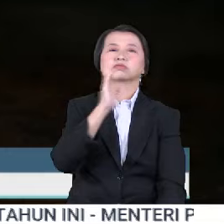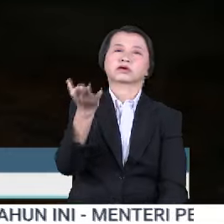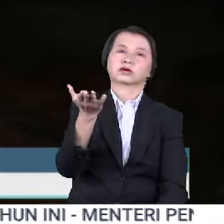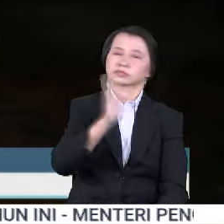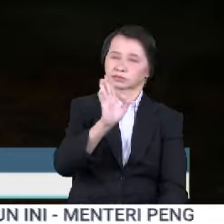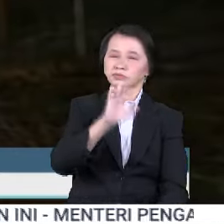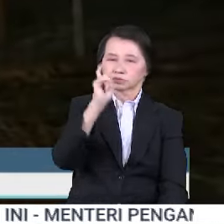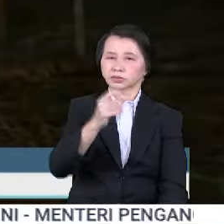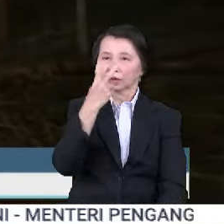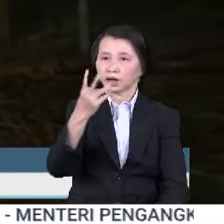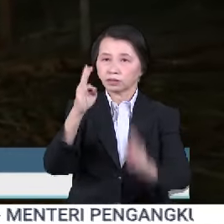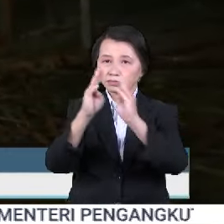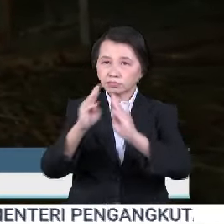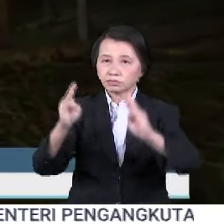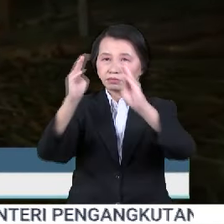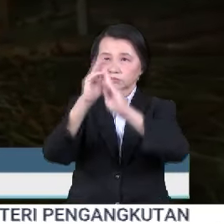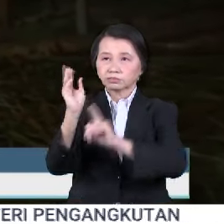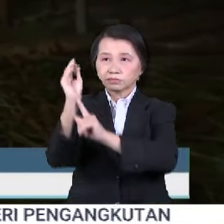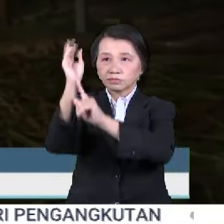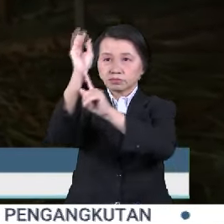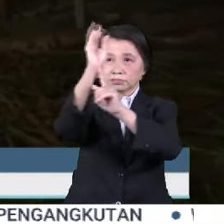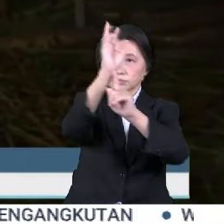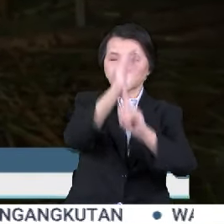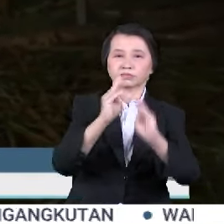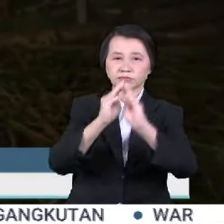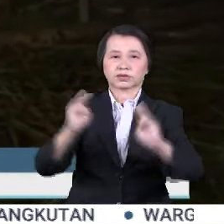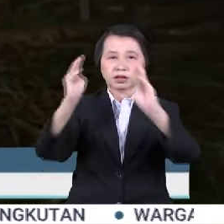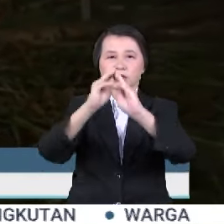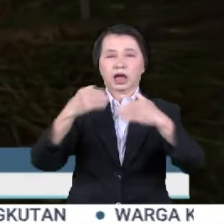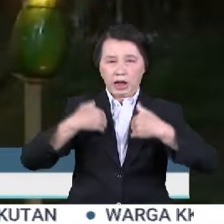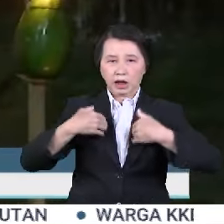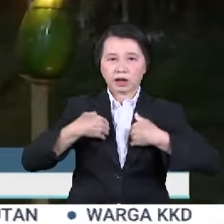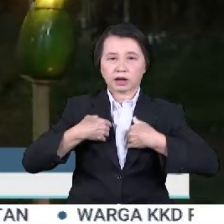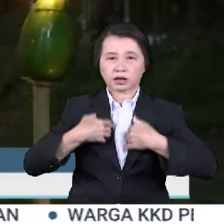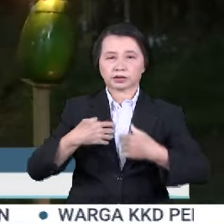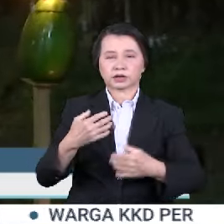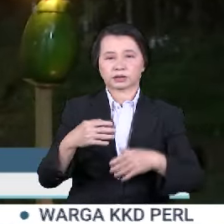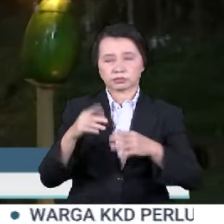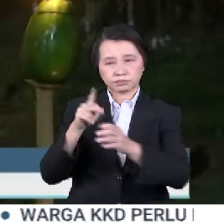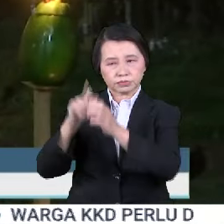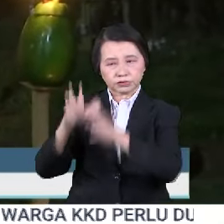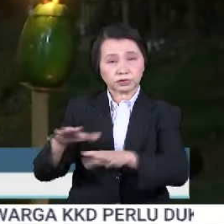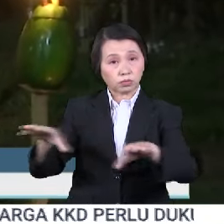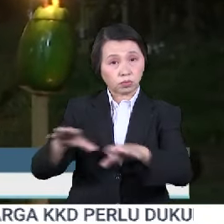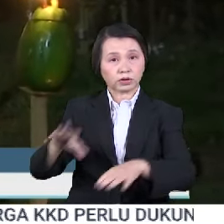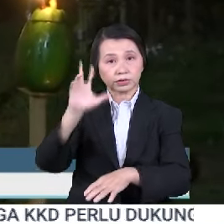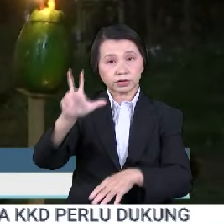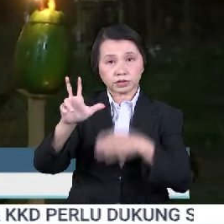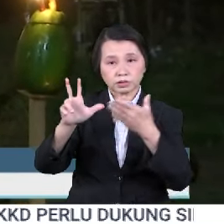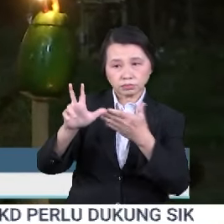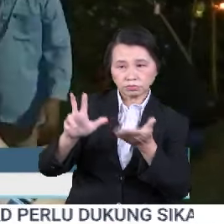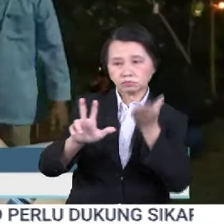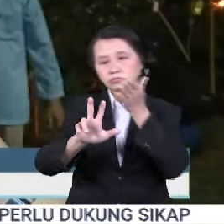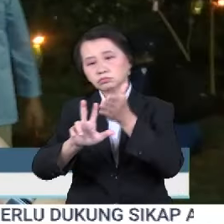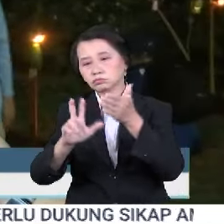ini kita lihat ada beberapa peserta yang telah membuat dalam bentuk tiga dimensi. Selain itu, ada juga dua dimensi.